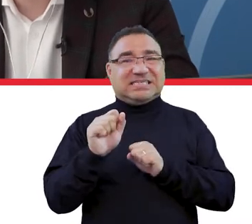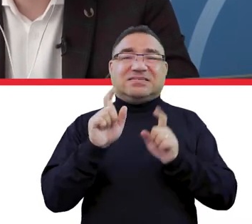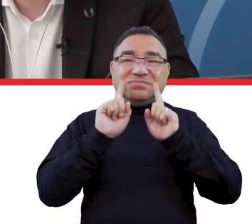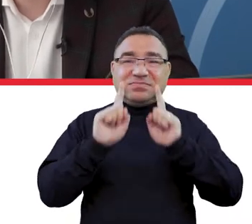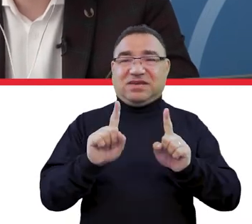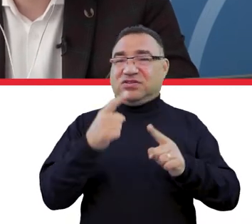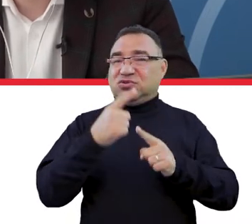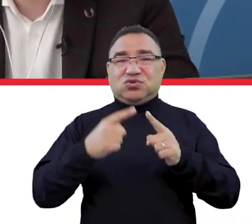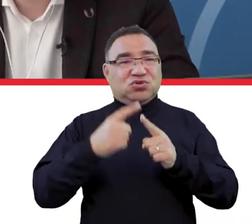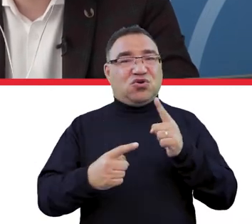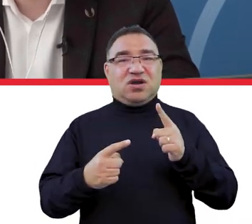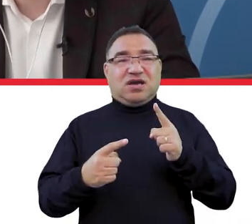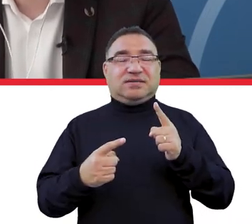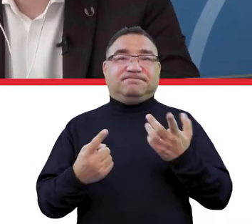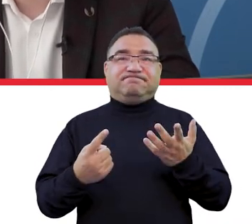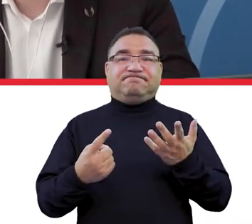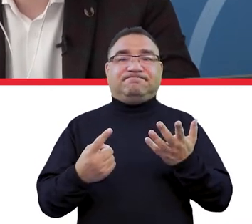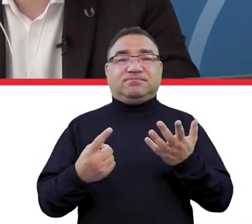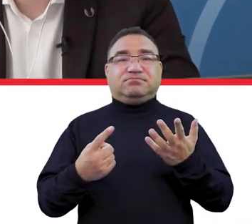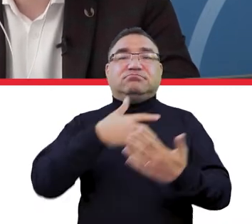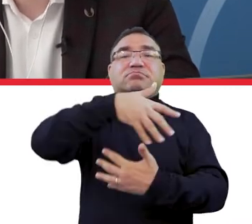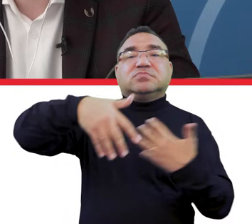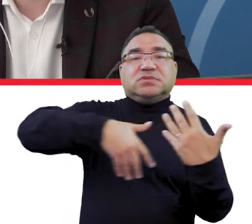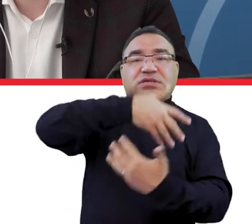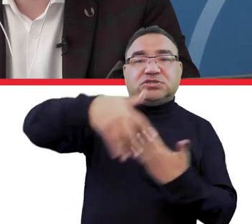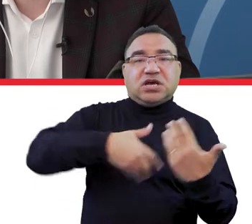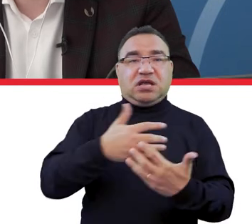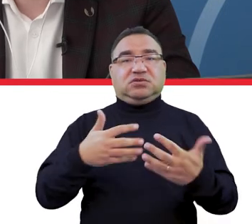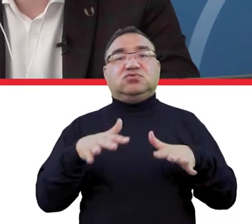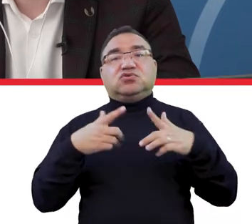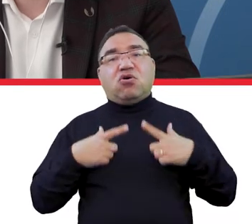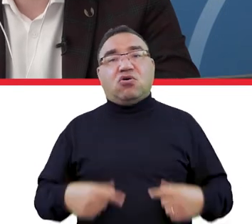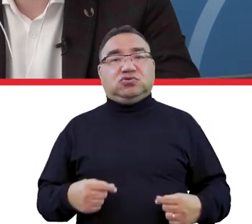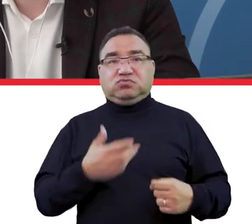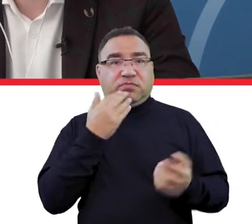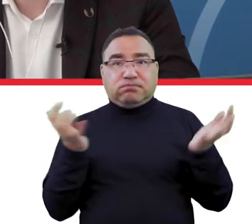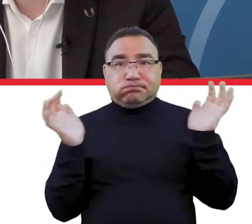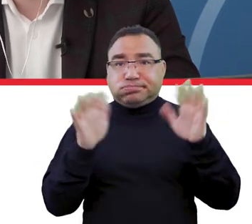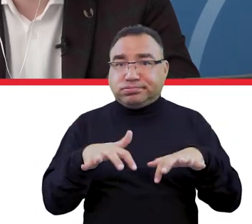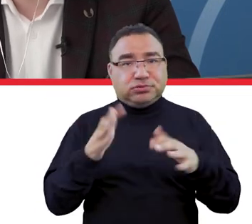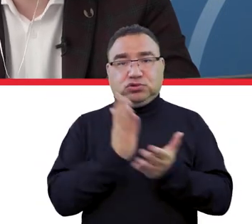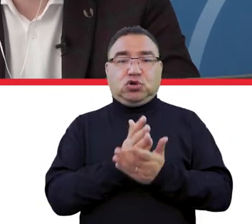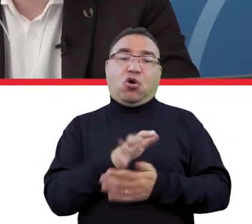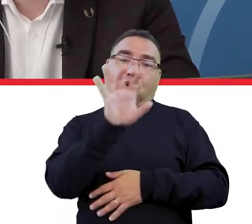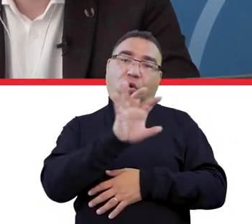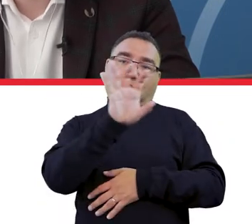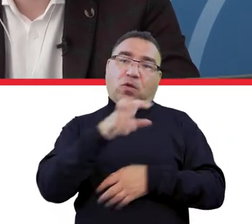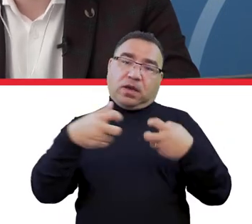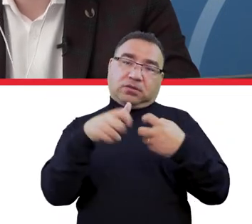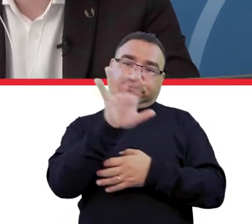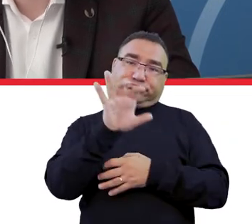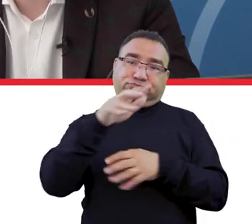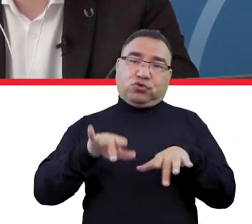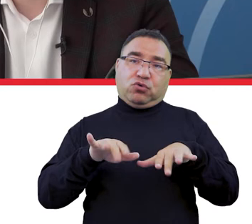się dzieją też w sposób taki hybrydowy, czyli wielu uczestników uczestniczy online, a pozostali